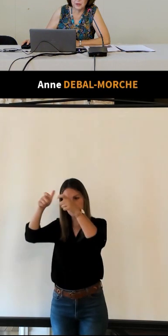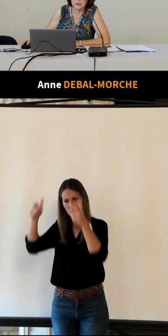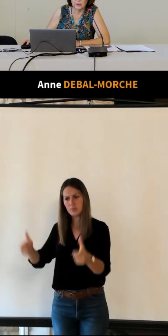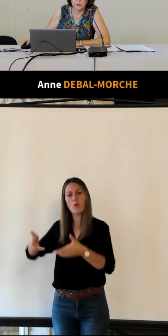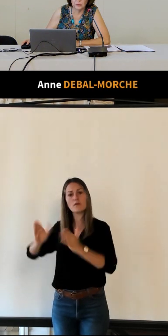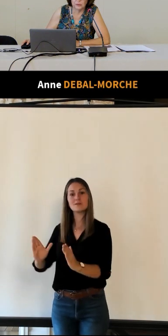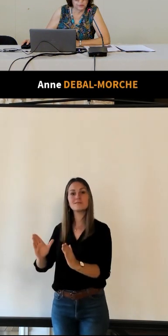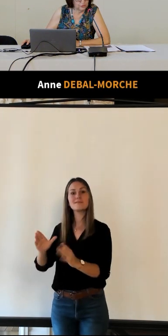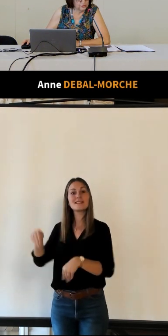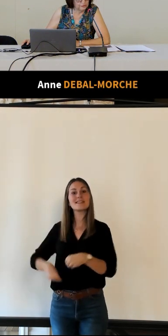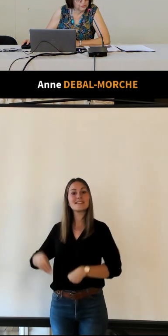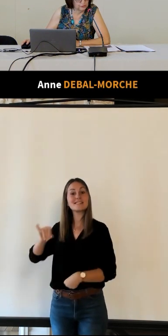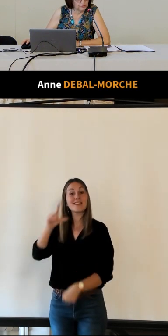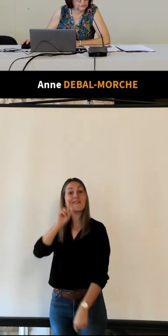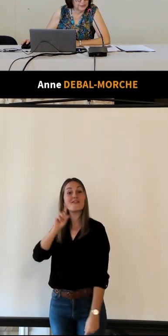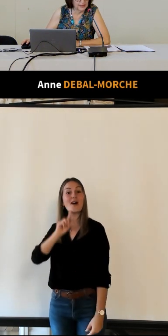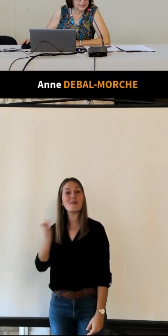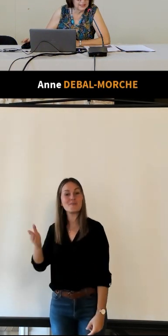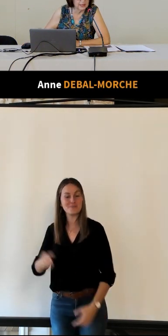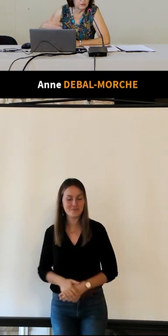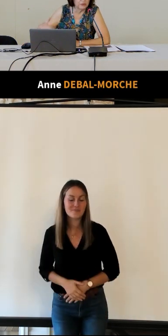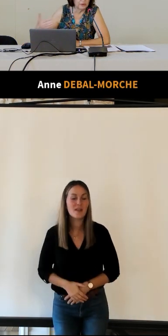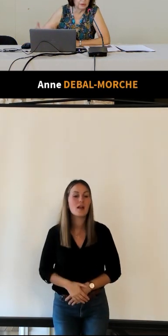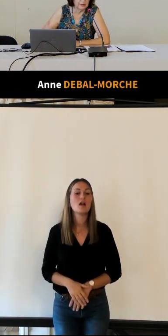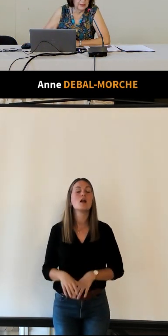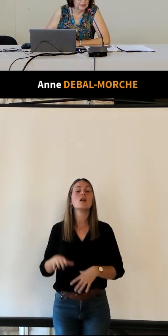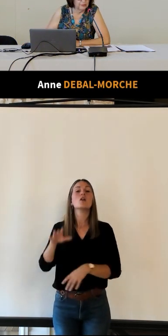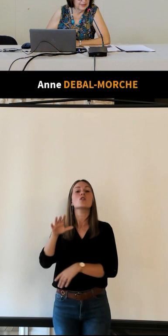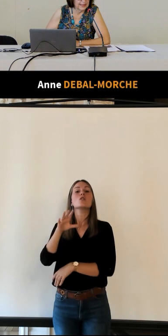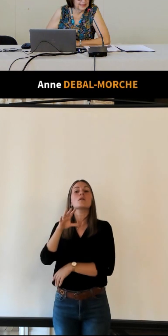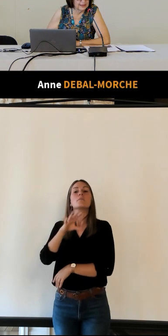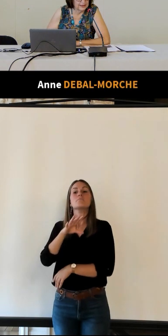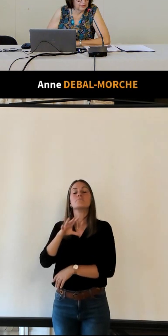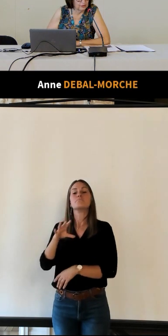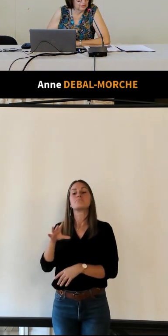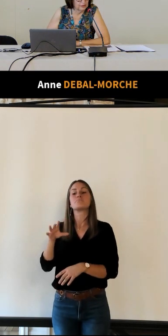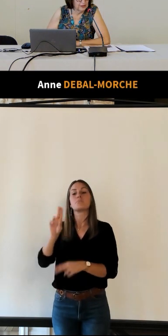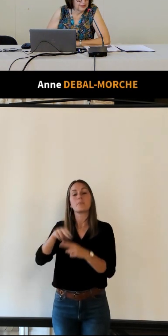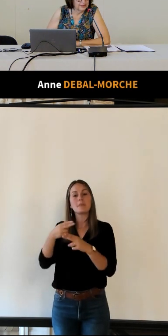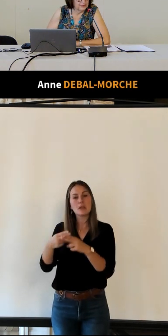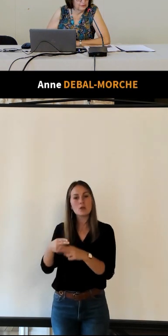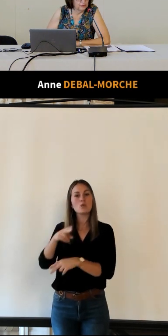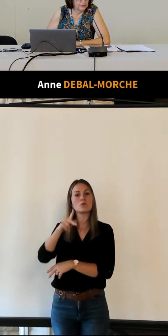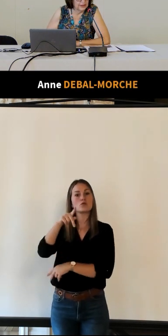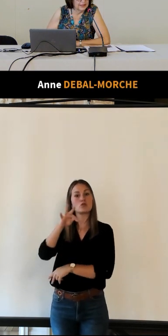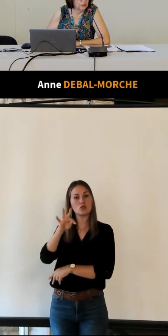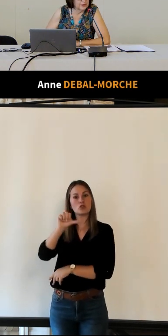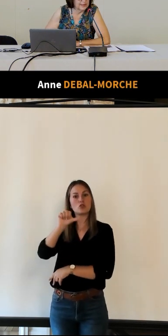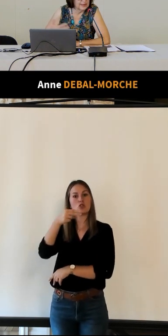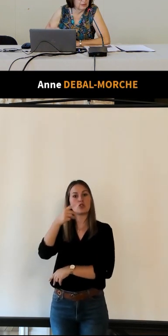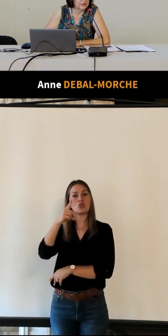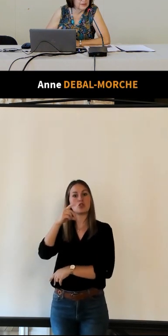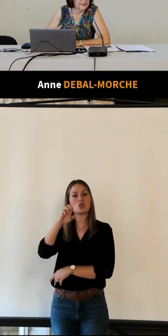Paul Tando dont je vous ai parlé qui a eu une carrière qui était